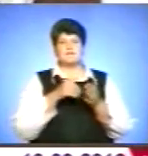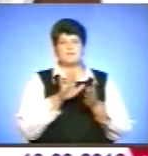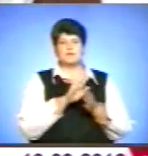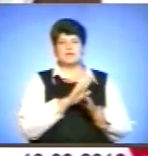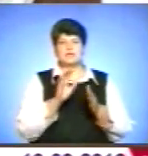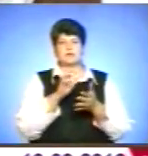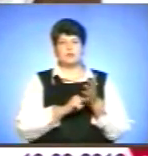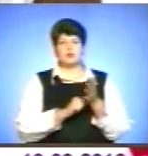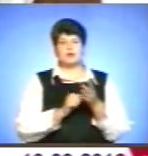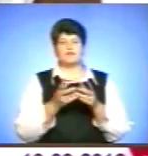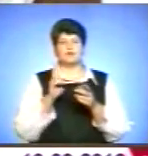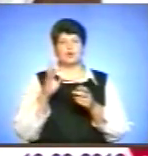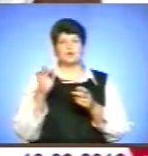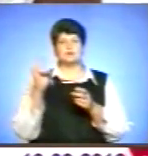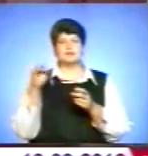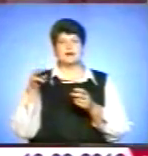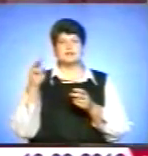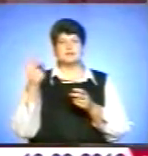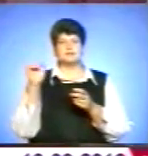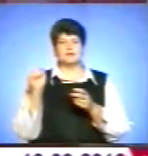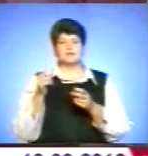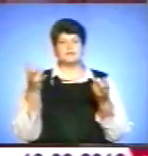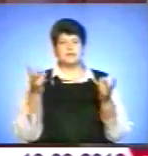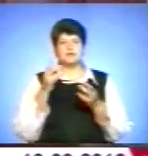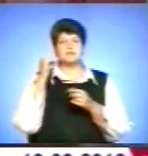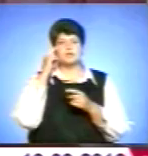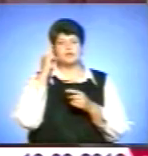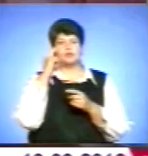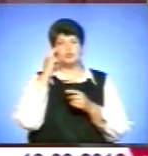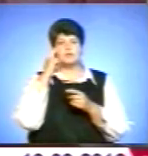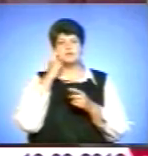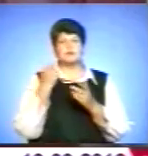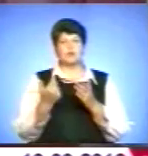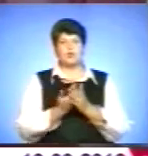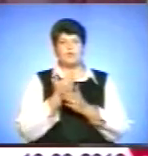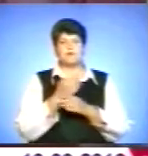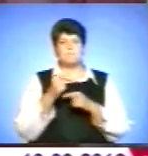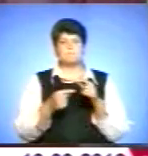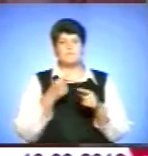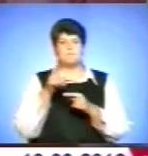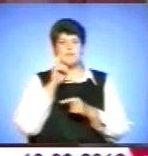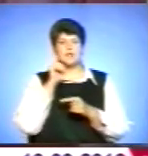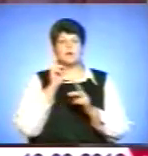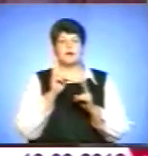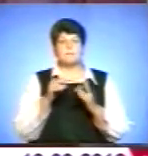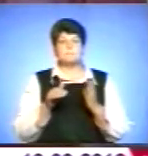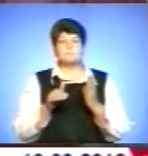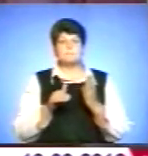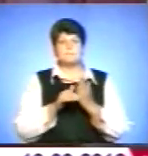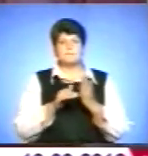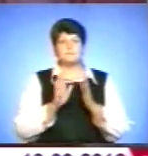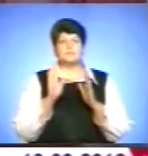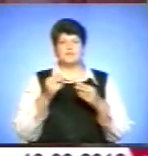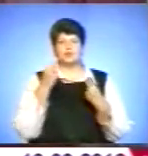абортів, а й від контрацептивів. Нам треба і задуматися о цих нових поколіннях, молодих, як їм допомогти бути краще своїх